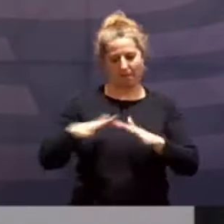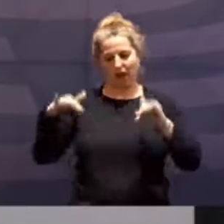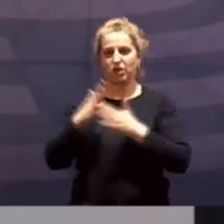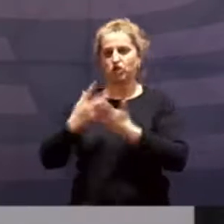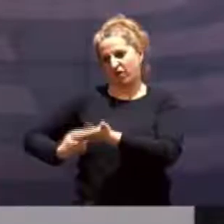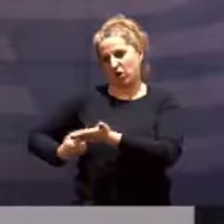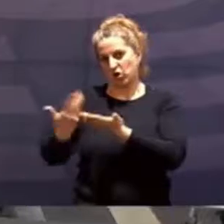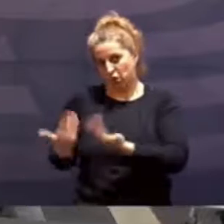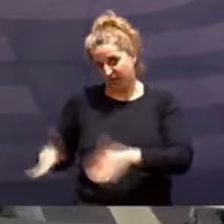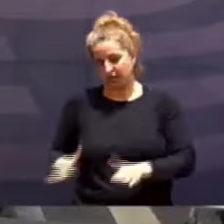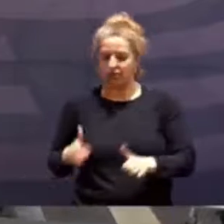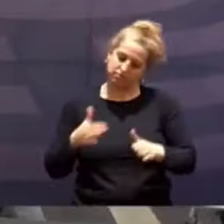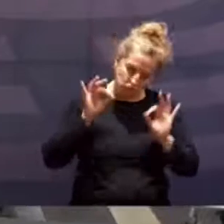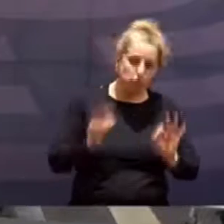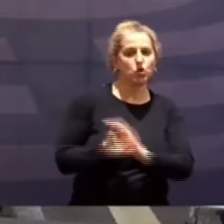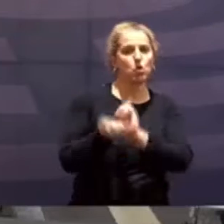eingefordert wurde.